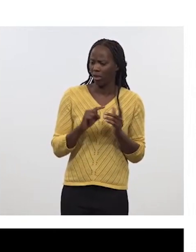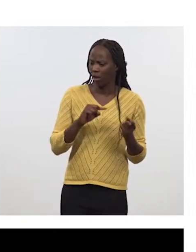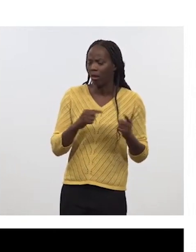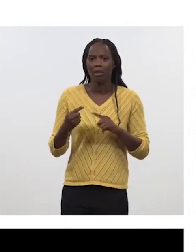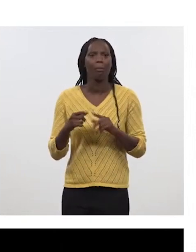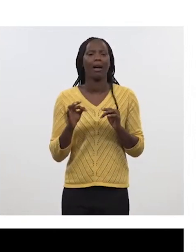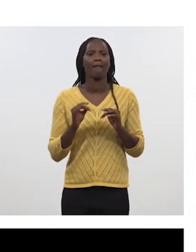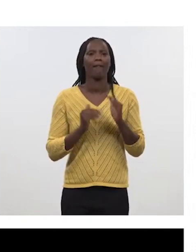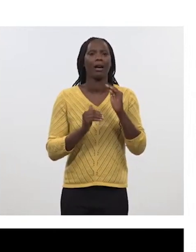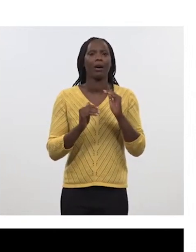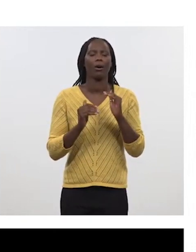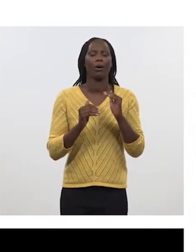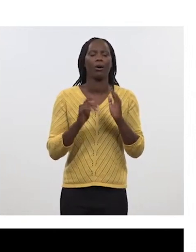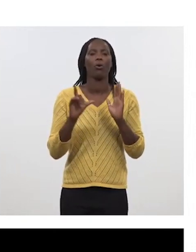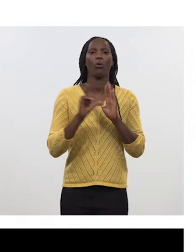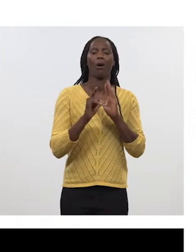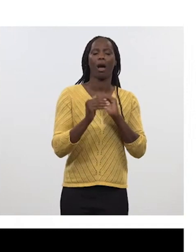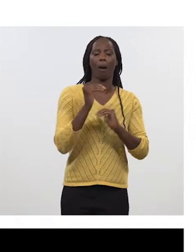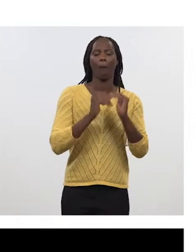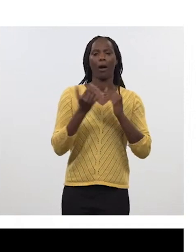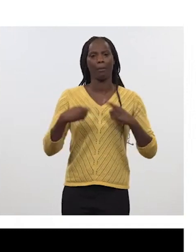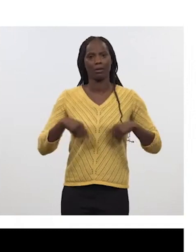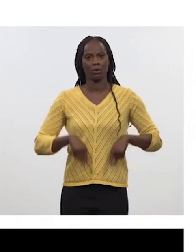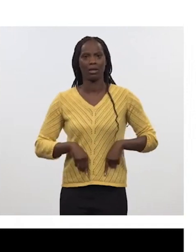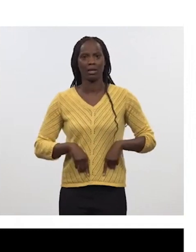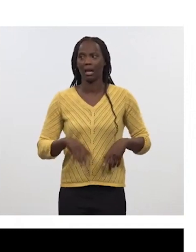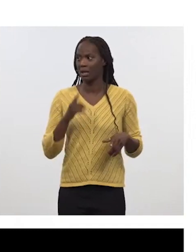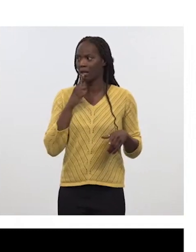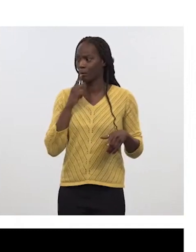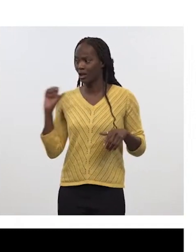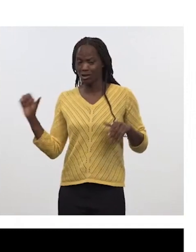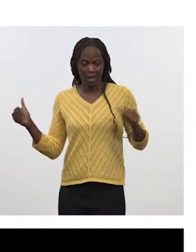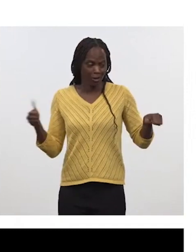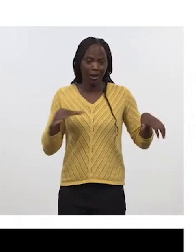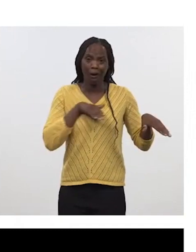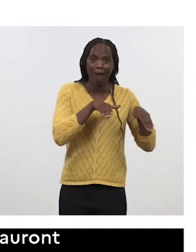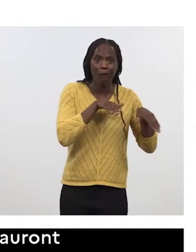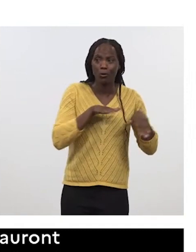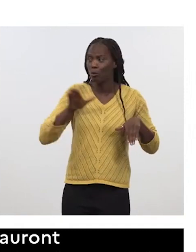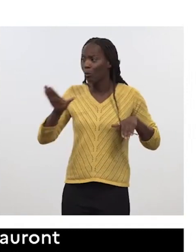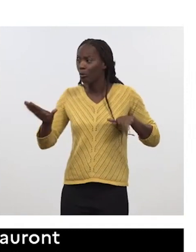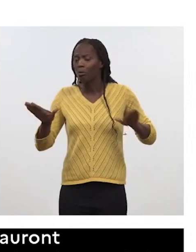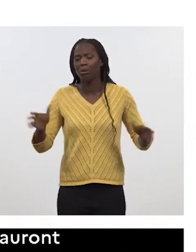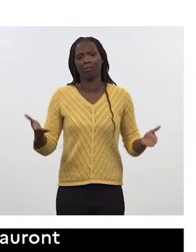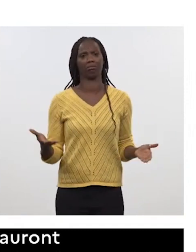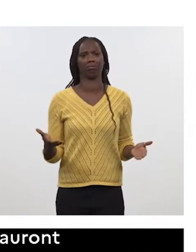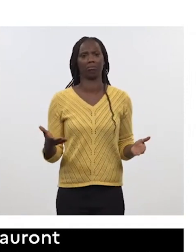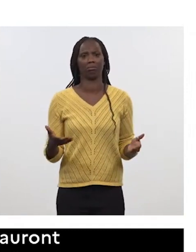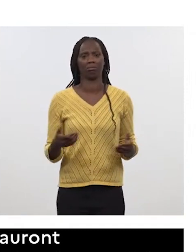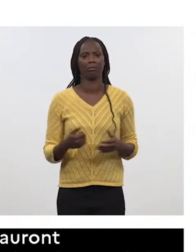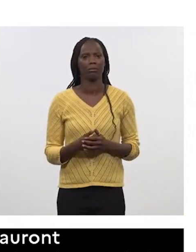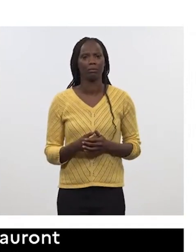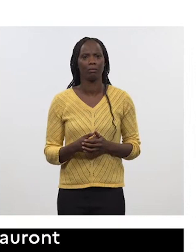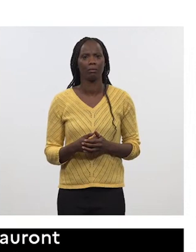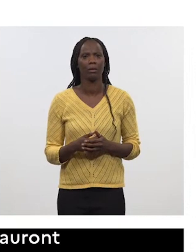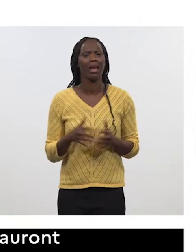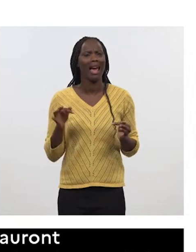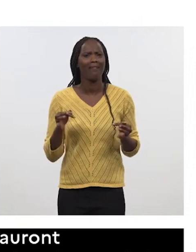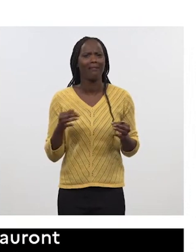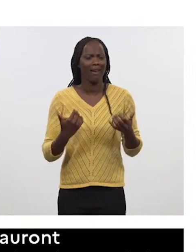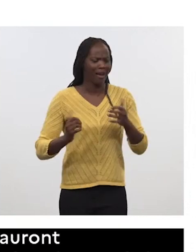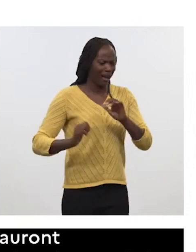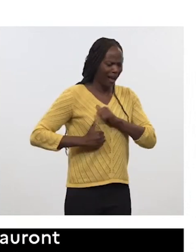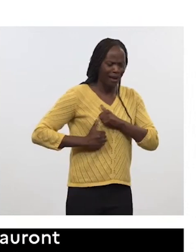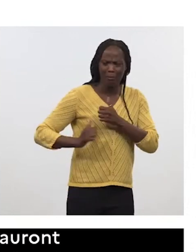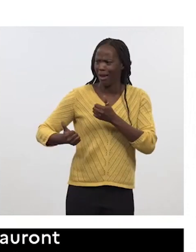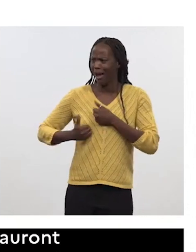programmation militaire c'est notre histoire c'est des fonctionnements qui sont différents et d'ailleurs pardon mais personne ne vous a parlé de fusion des deux armées de